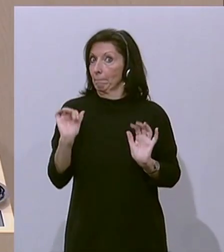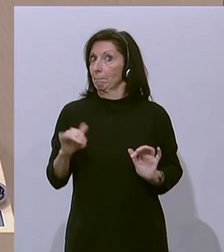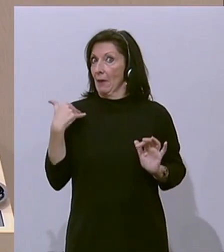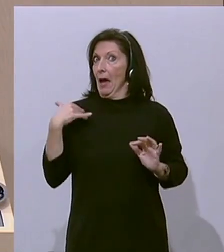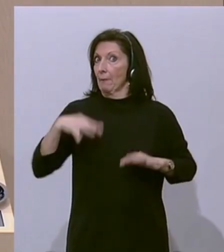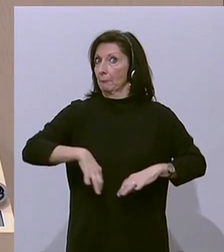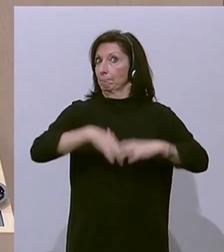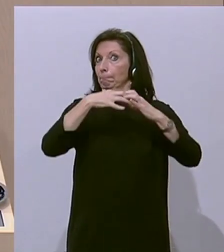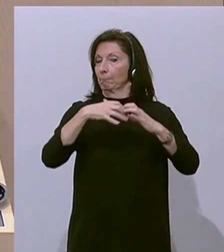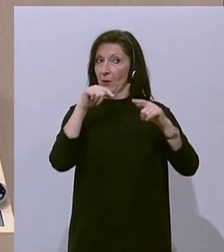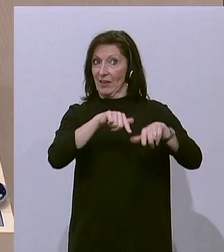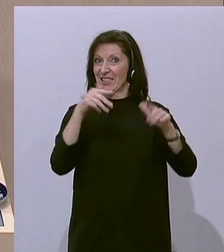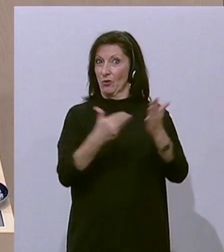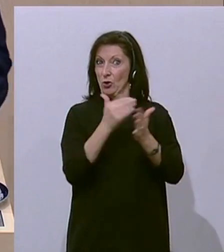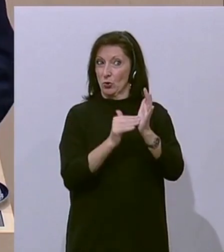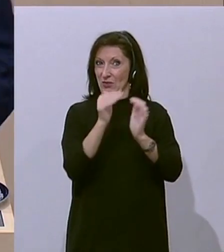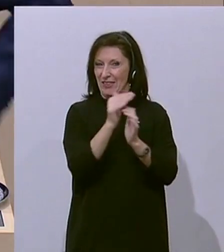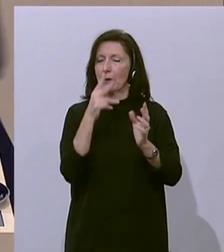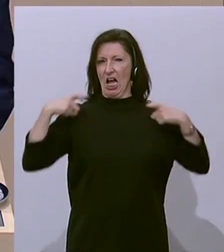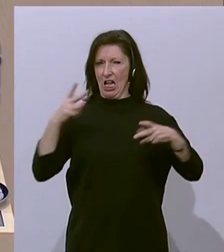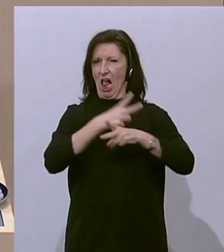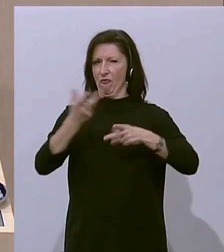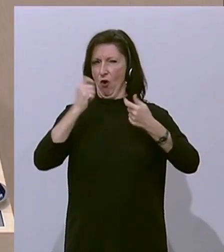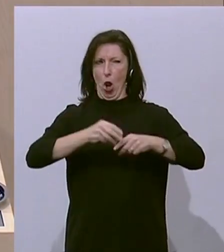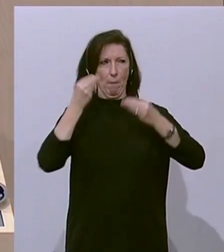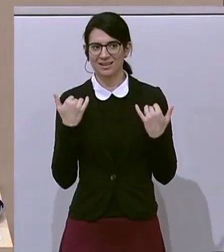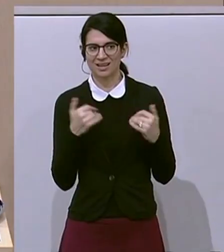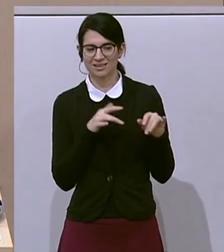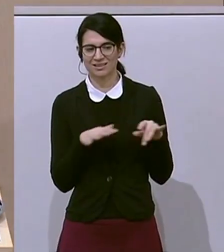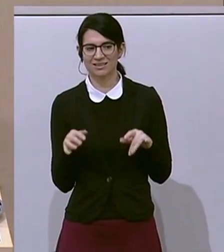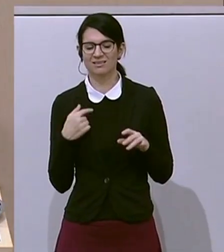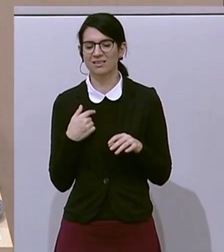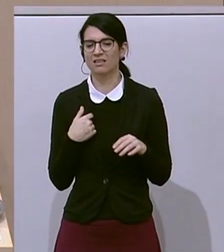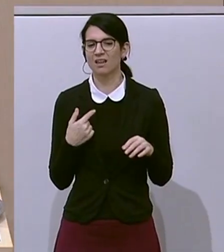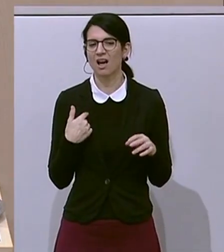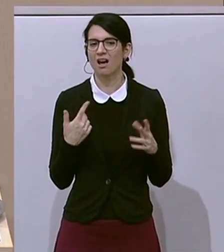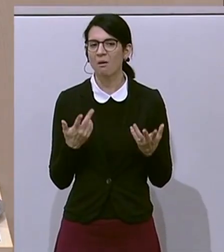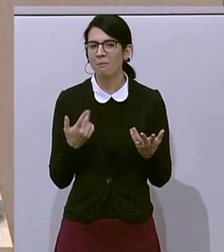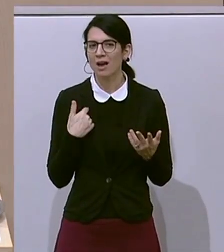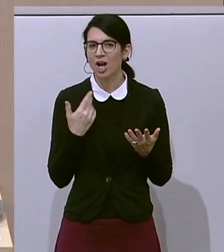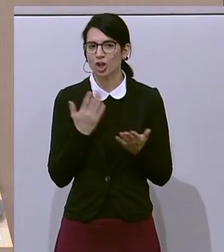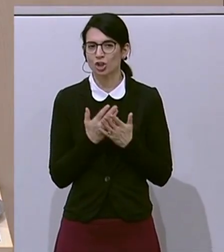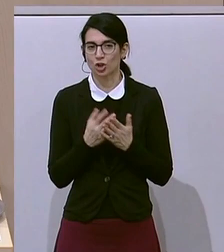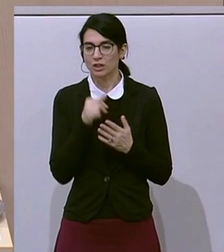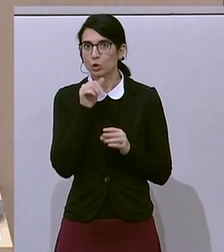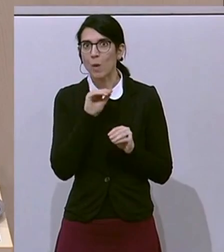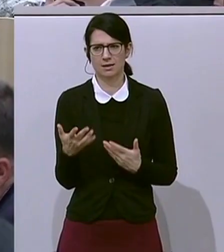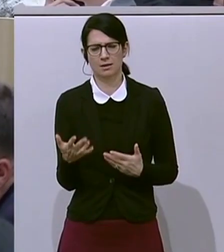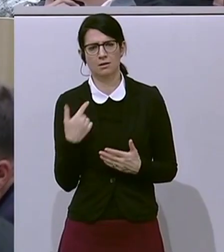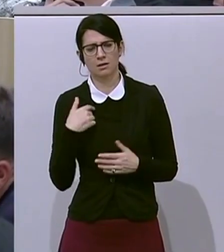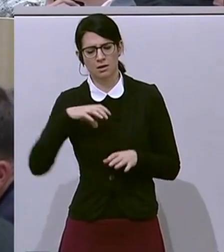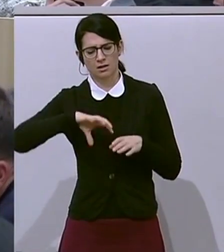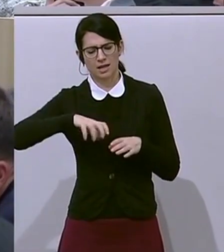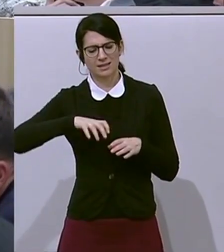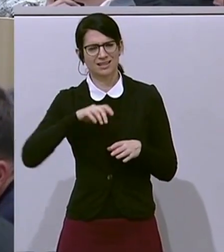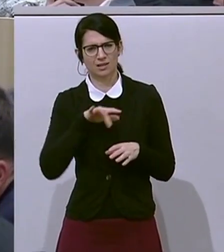dieses neue Konstrukt suchen wir dann eine geeignete Persönlichkeit Das klingt gut! Dass es da ja um richtige Postenschacher-Pakete gegangen ist Die